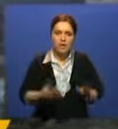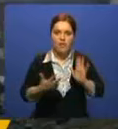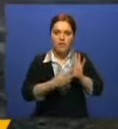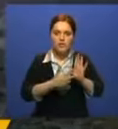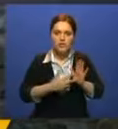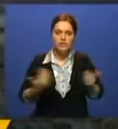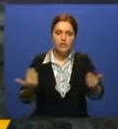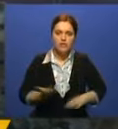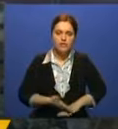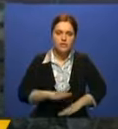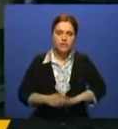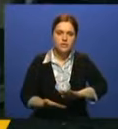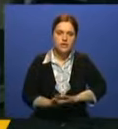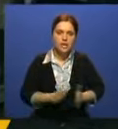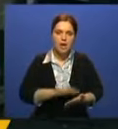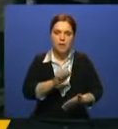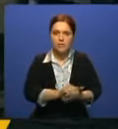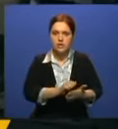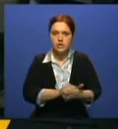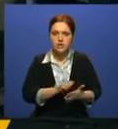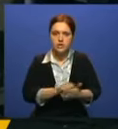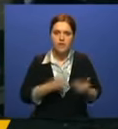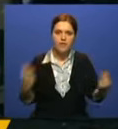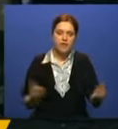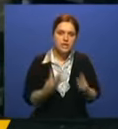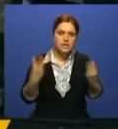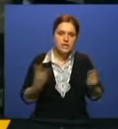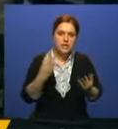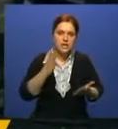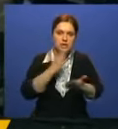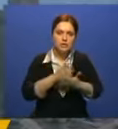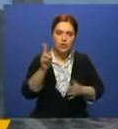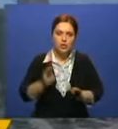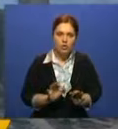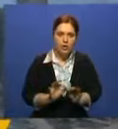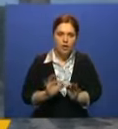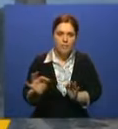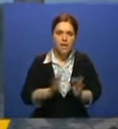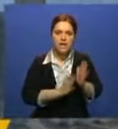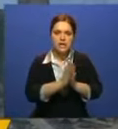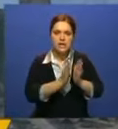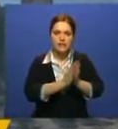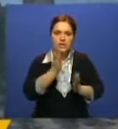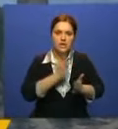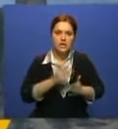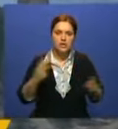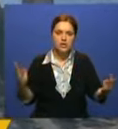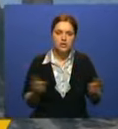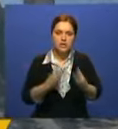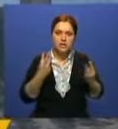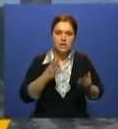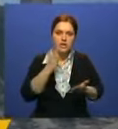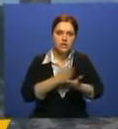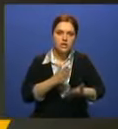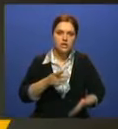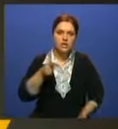пострадали, 8 находятся в тяжёлом состоянии. Причиной возгорания власти назвали несанкционированный поджог травы. В результате